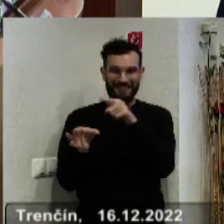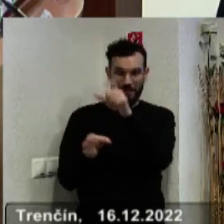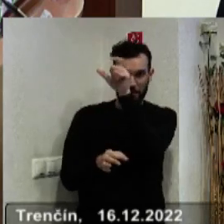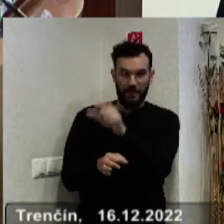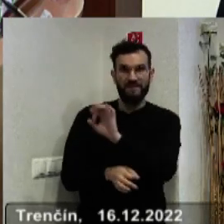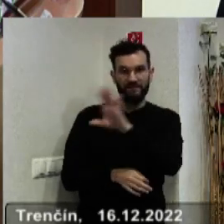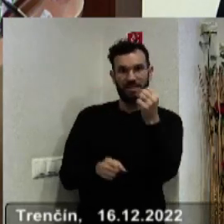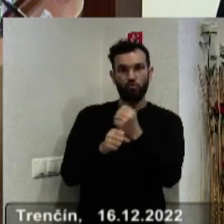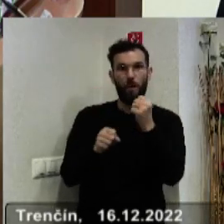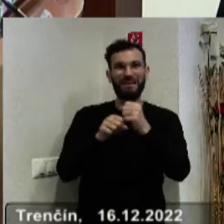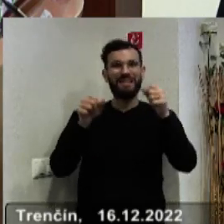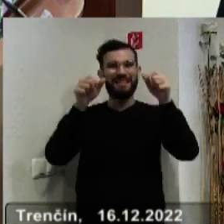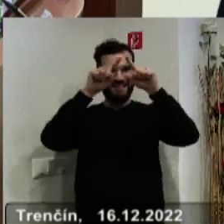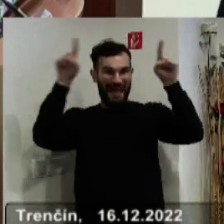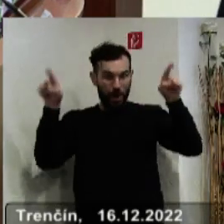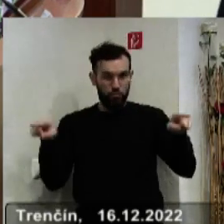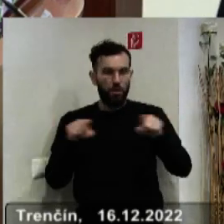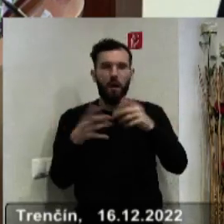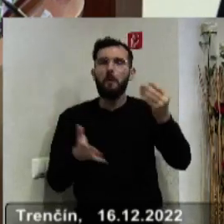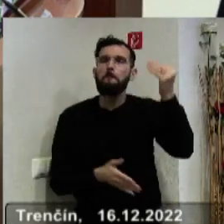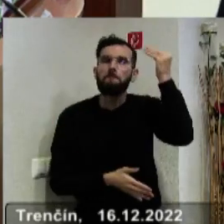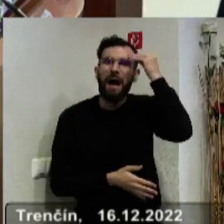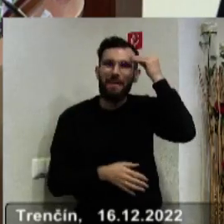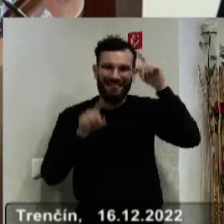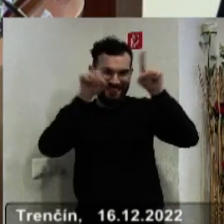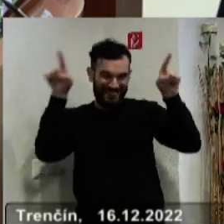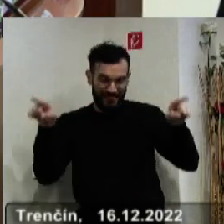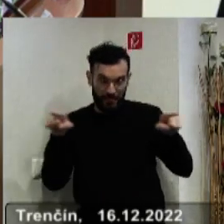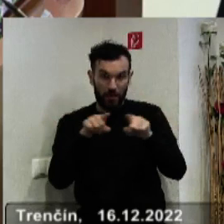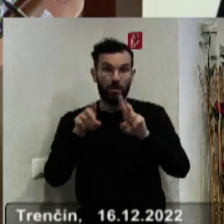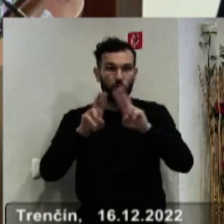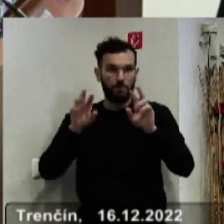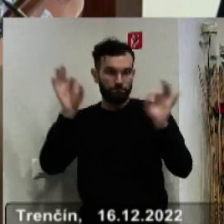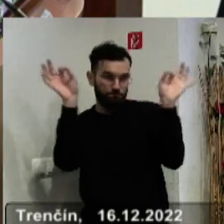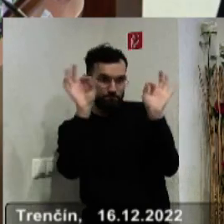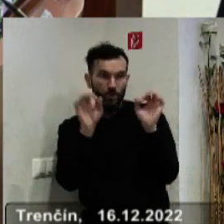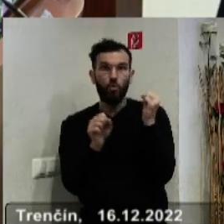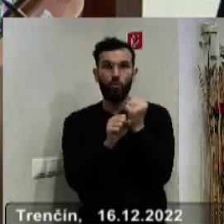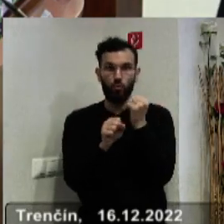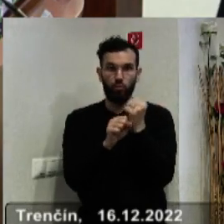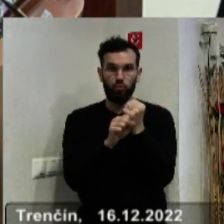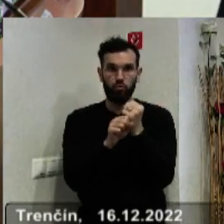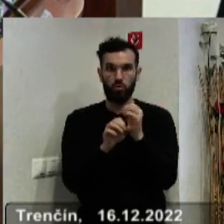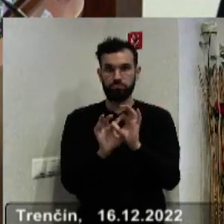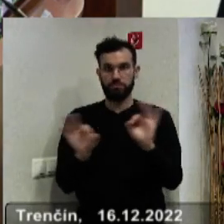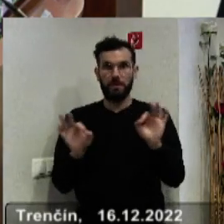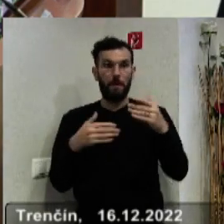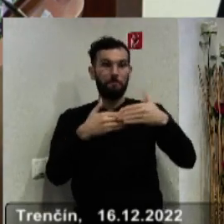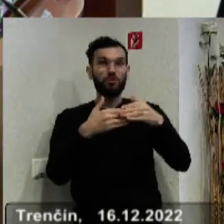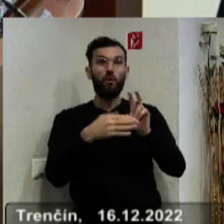robia, robia takéto tabule, alebo pamätníky a myslím, že by sme mohli vymyslniť, kde tam blízko vstupu